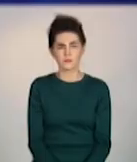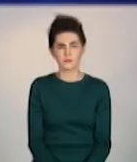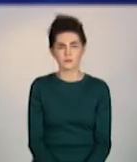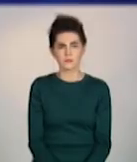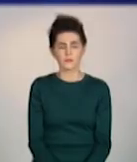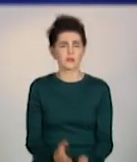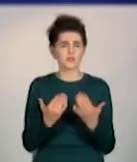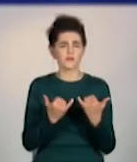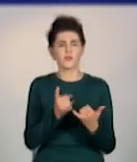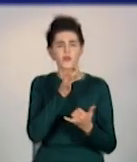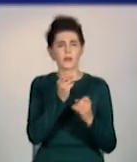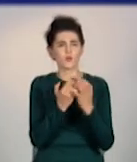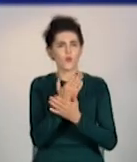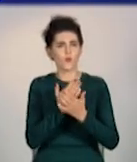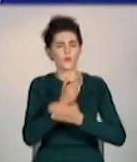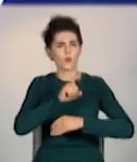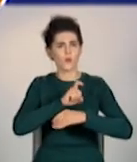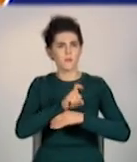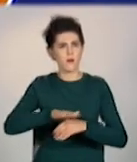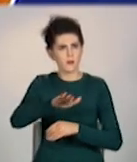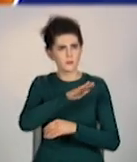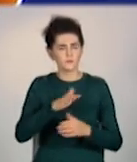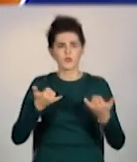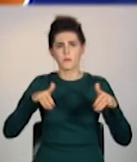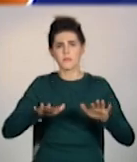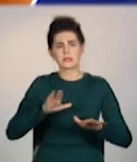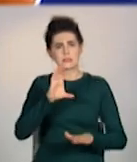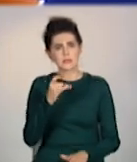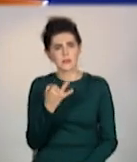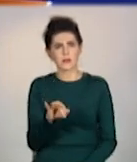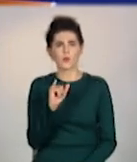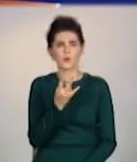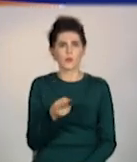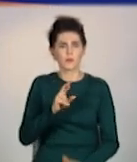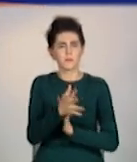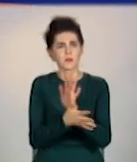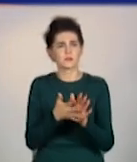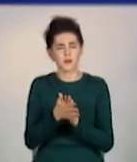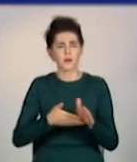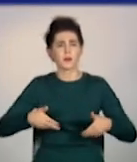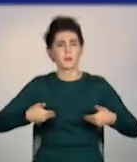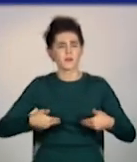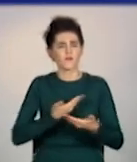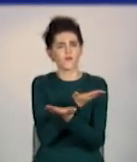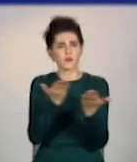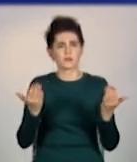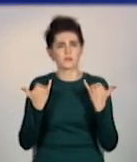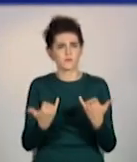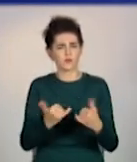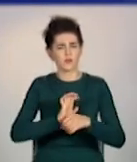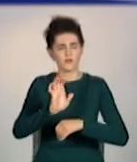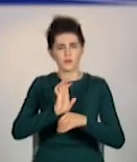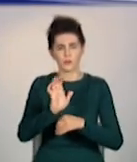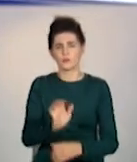Врімя новостей Донбаса у студії Сергій Грунов і Гуляна Шумилу. Із мовою жестів вітаємо вас сьогодні у